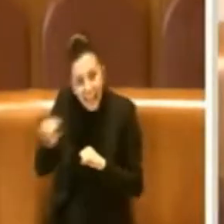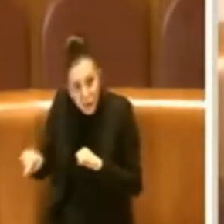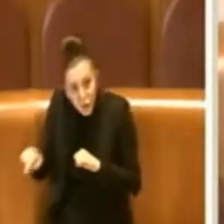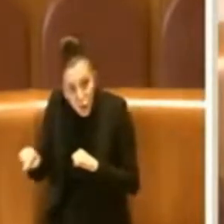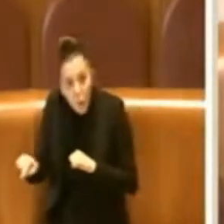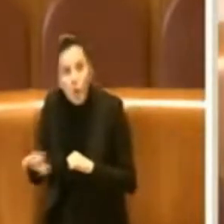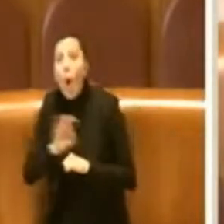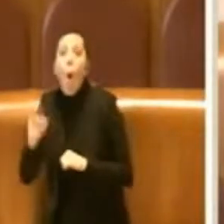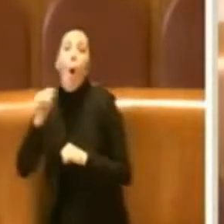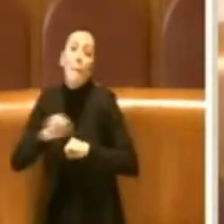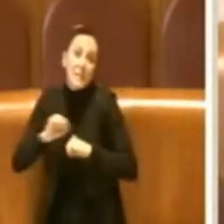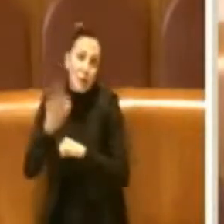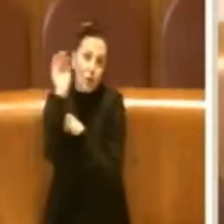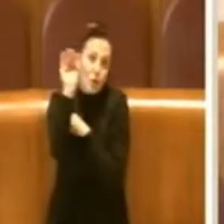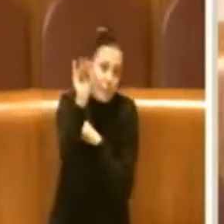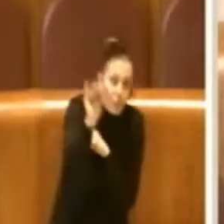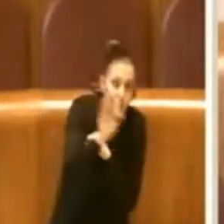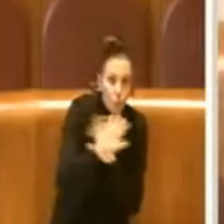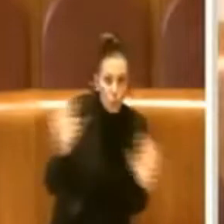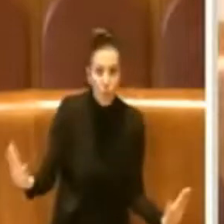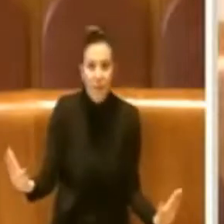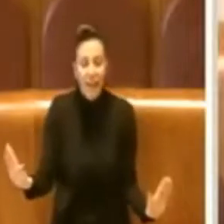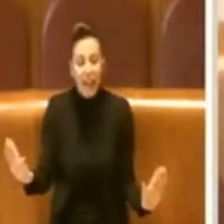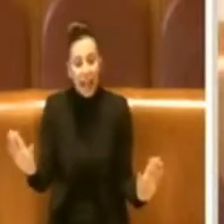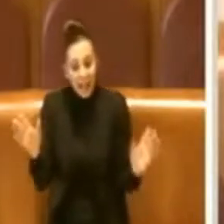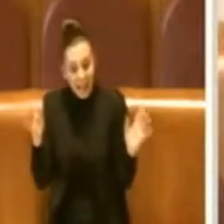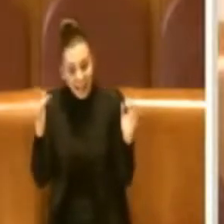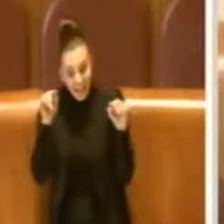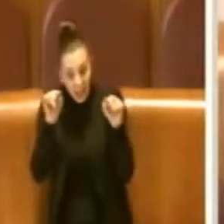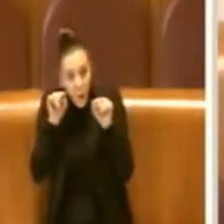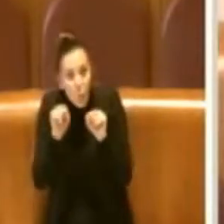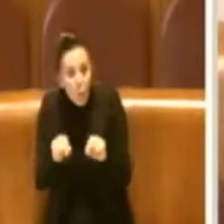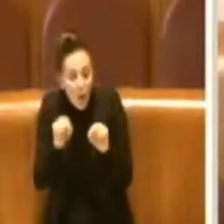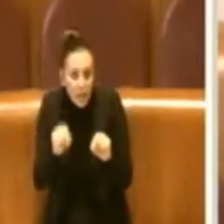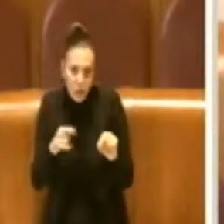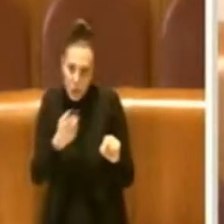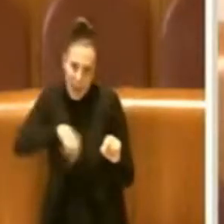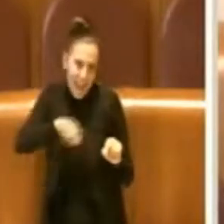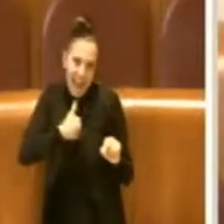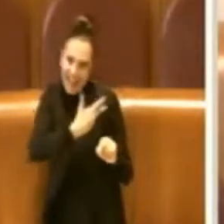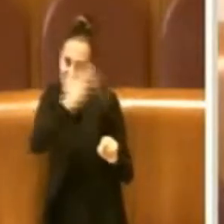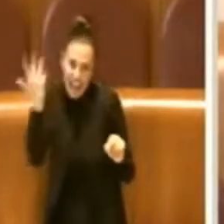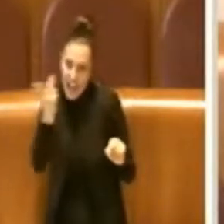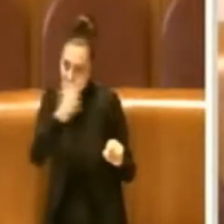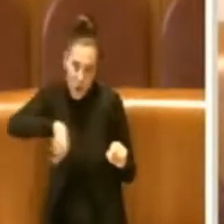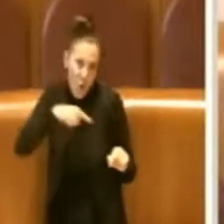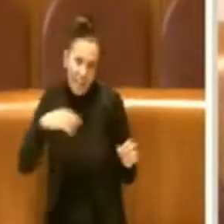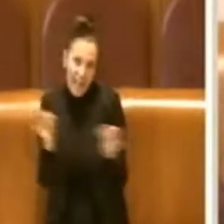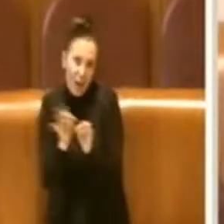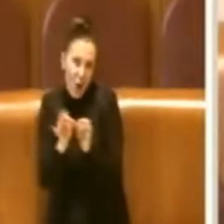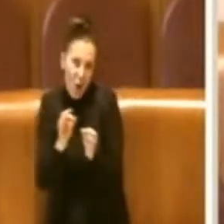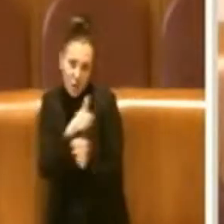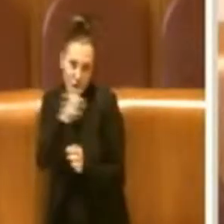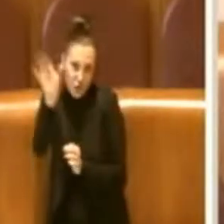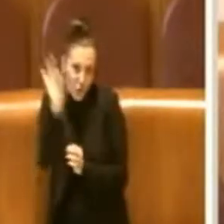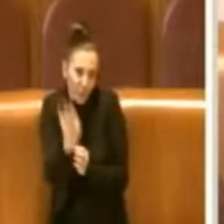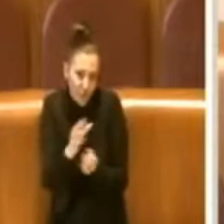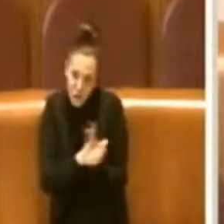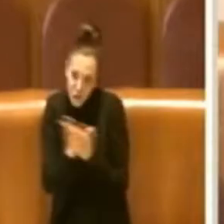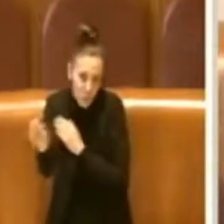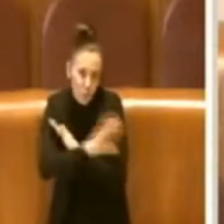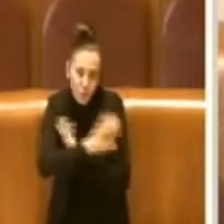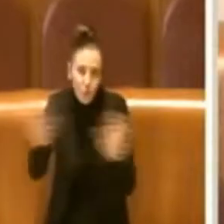amministrazioni future. Questo è assolutamente assodato e credo che siamo tutti d'accordo. Quindi è sbagliato totalmente